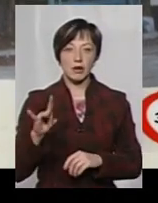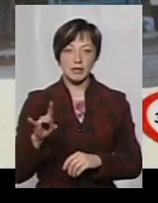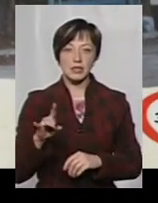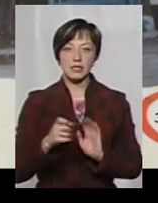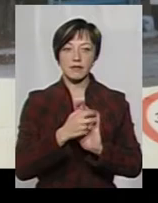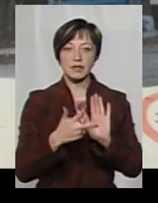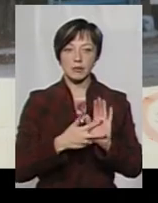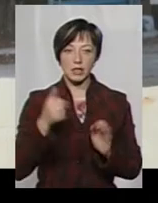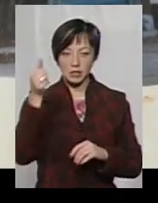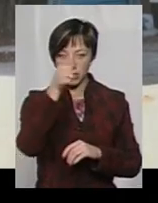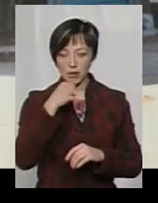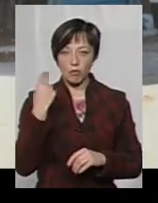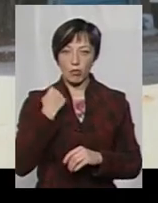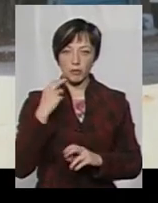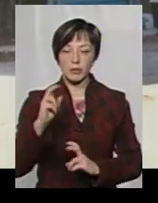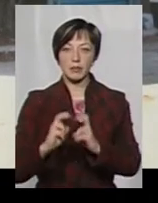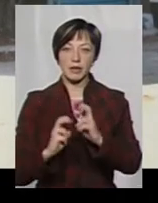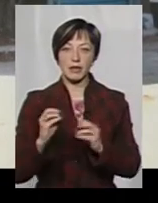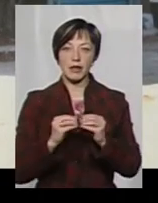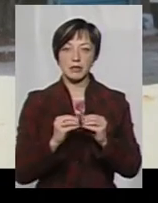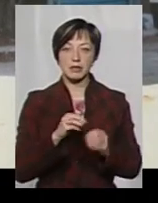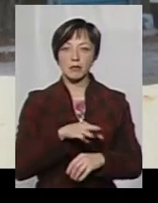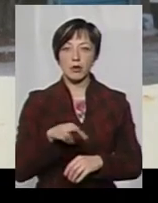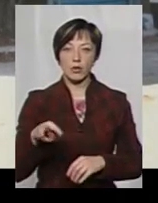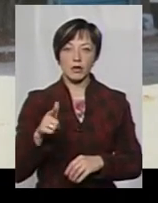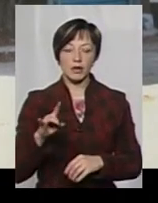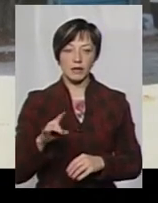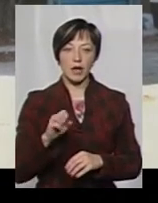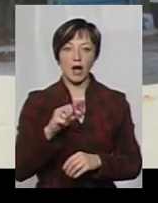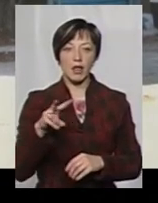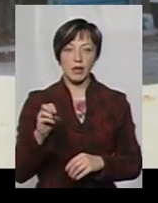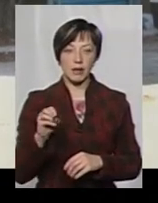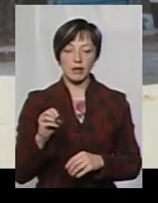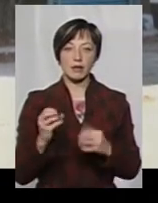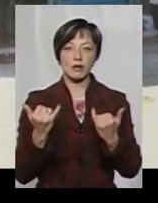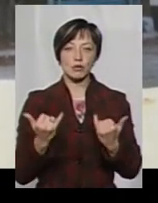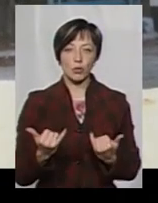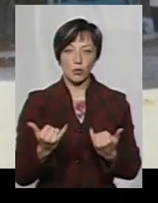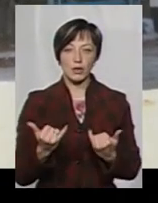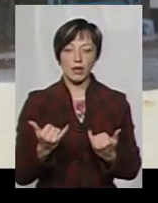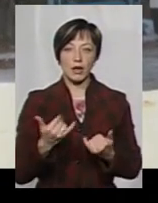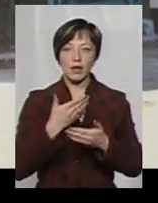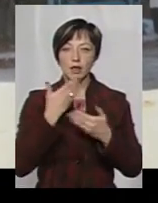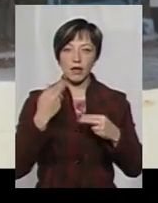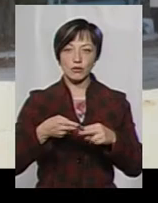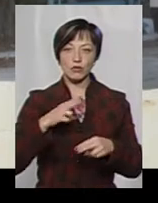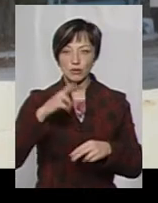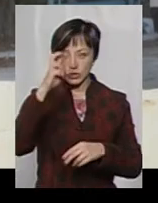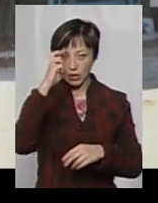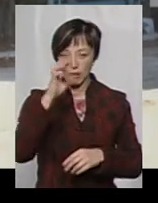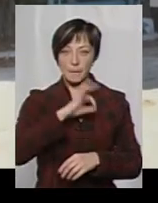За 2018 рік борг підприємства – 10 мільйонів гривень. Але на сьогодні не відшкодована державою